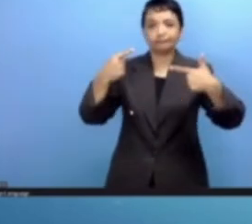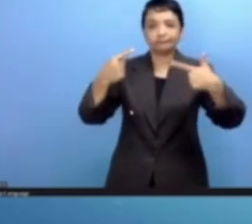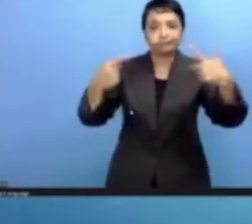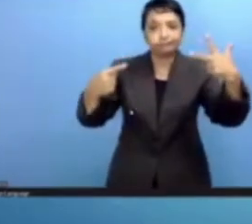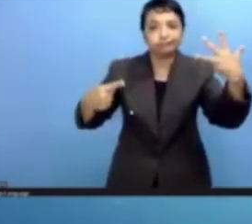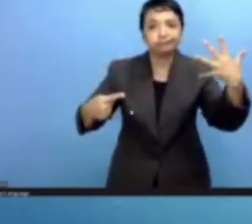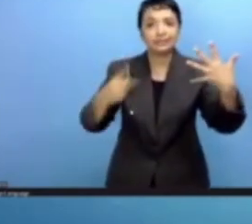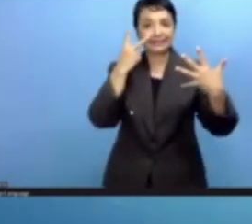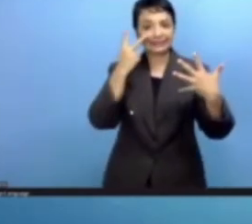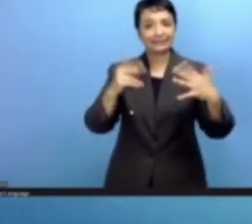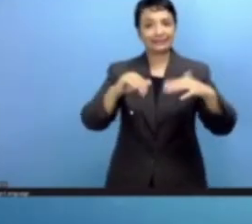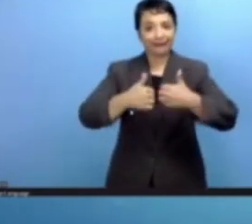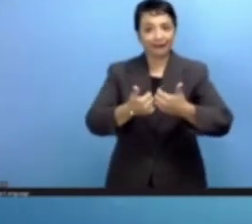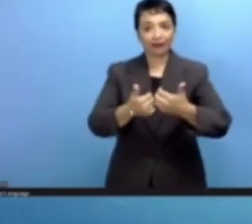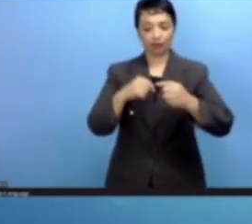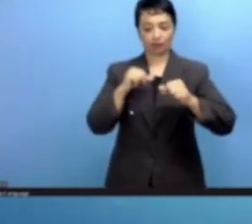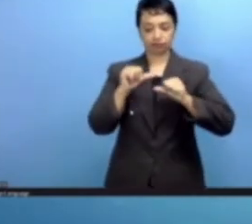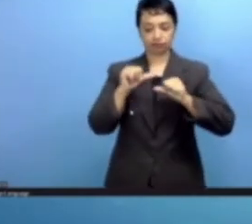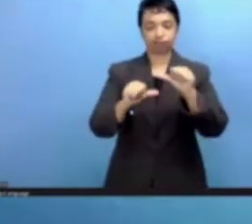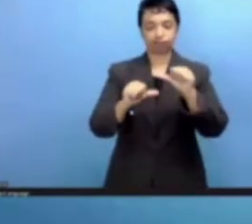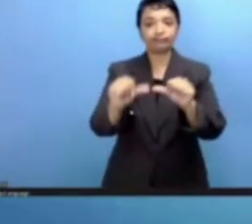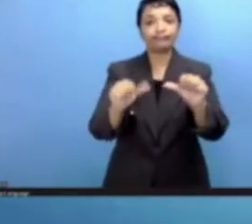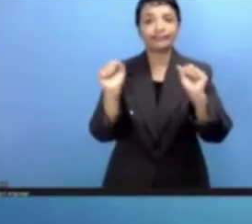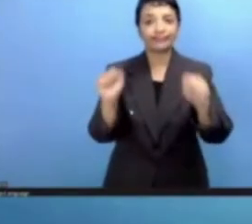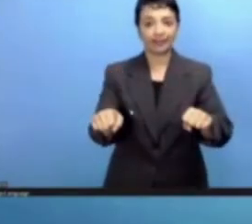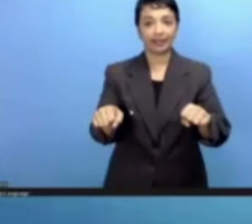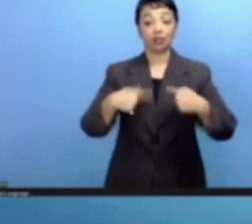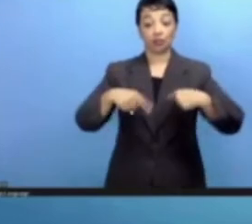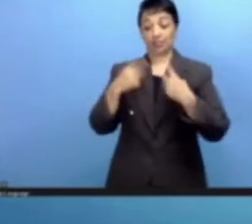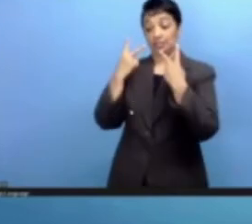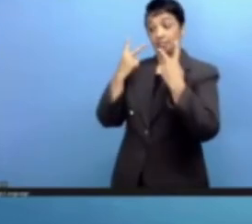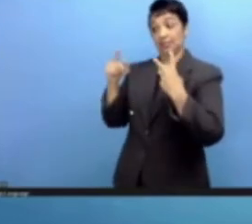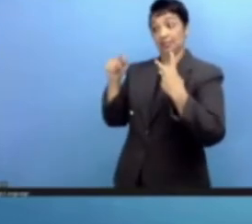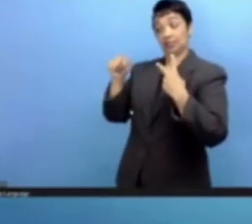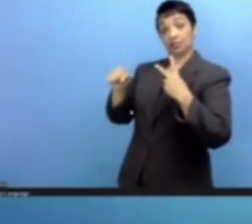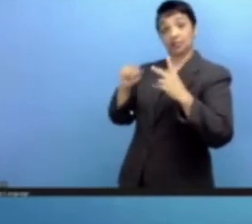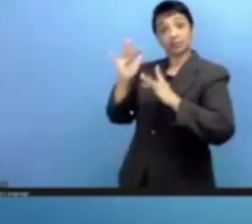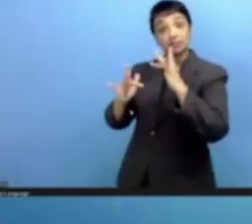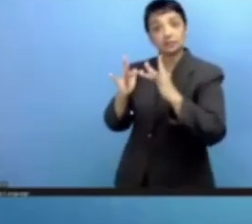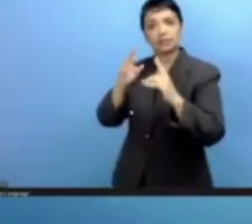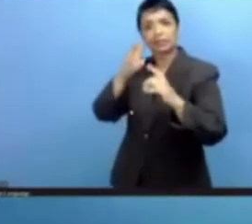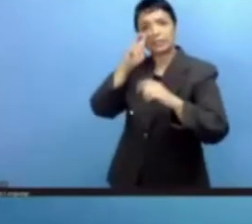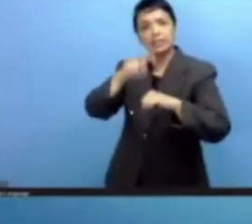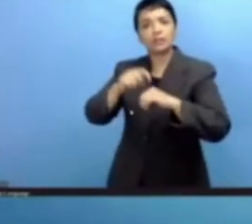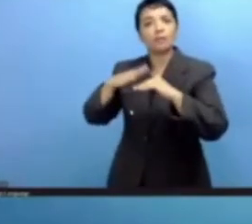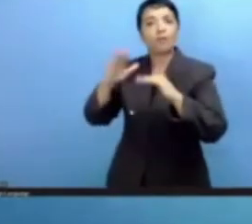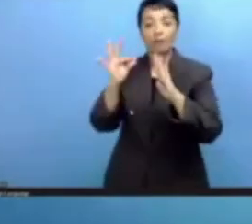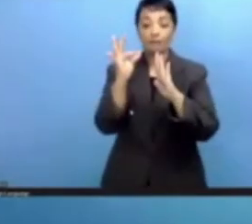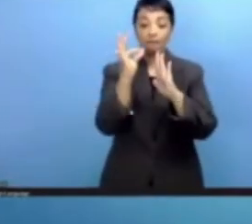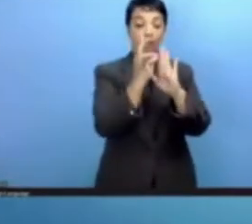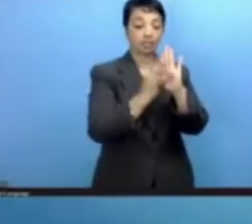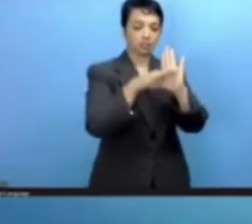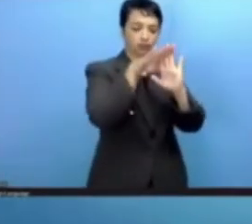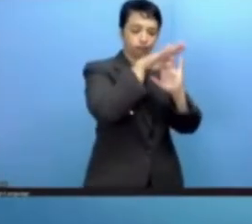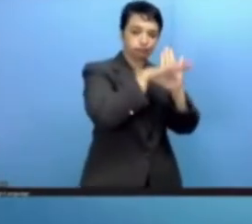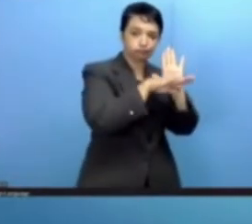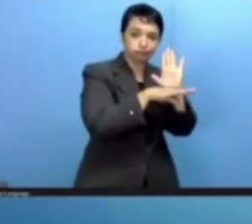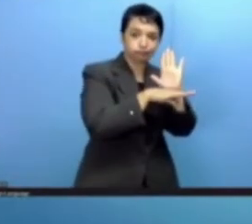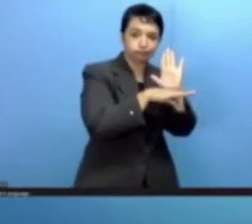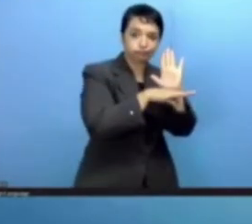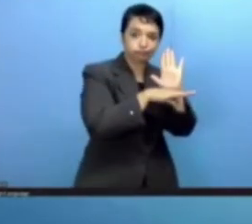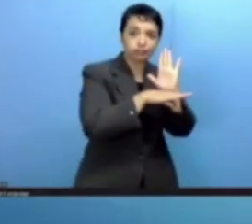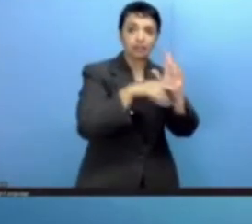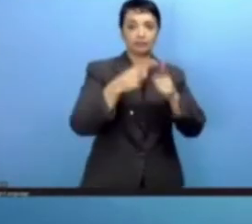وهناك تحديات سنواجهها كقارة وهناك الجانب السلبي للإنترنت الذي يتطلب سياسات